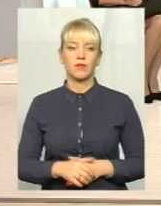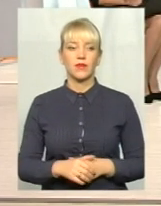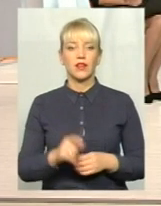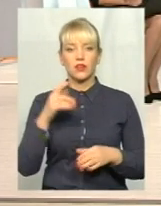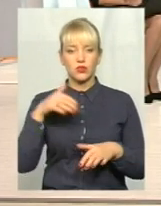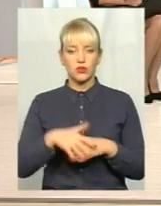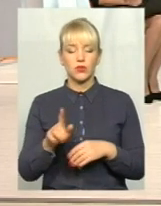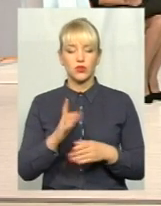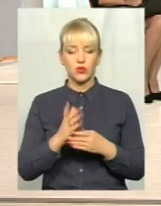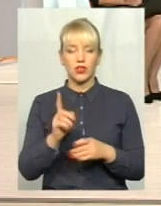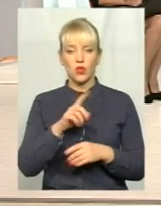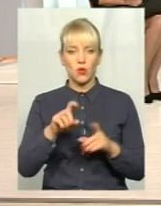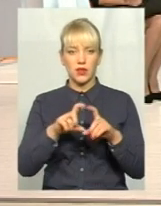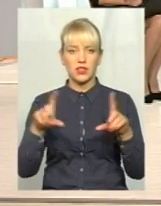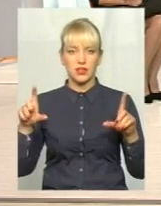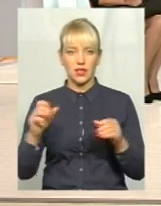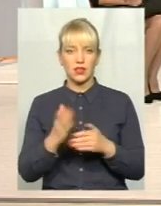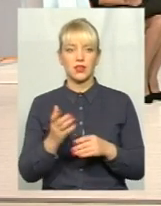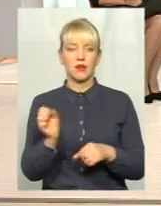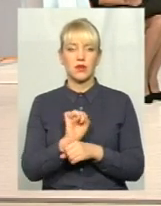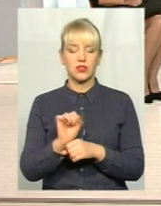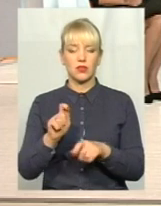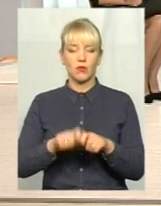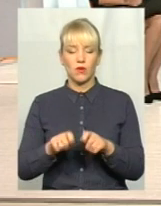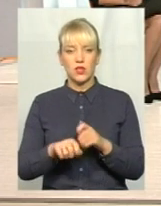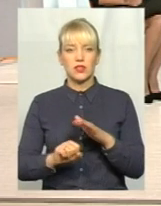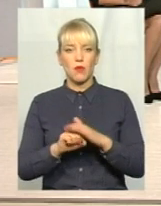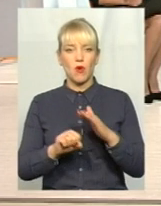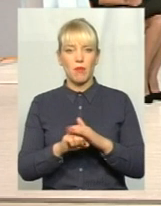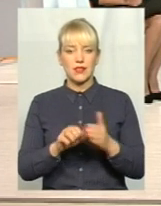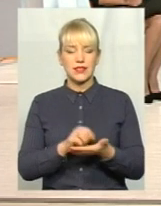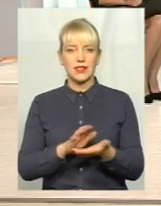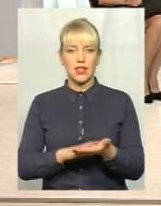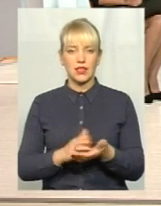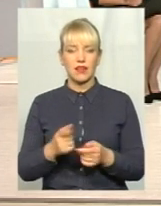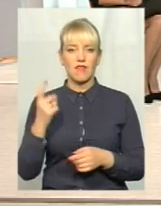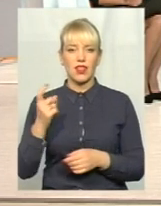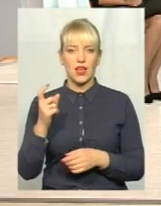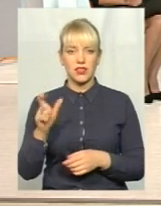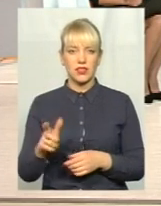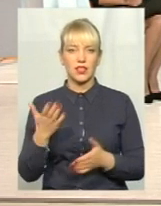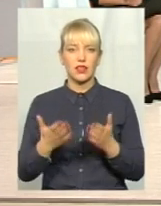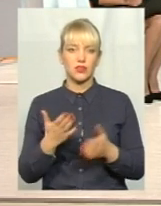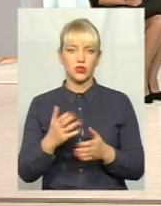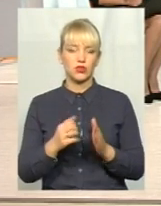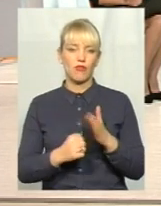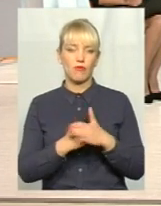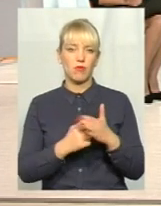знаки, є марка машини. Перевіряється по базі даних власник. Якщо в базі даних